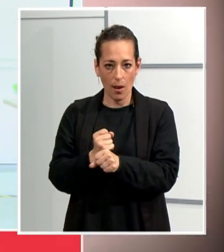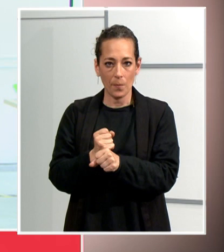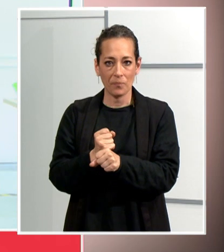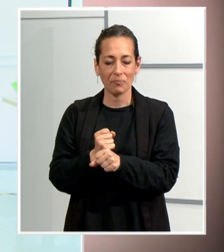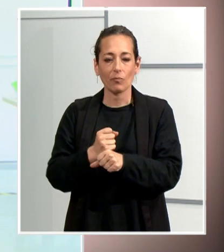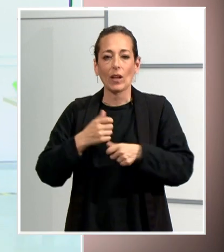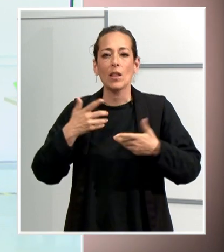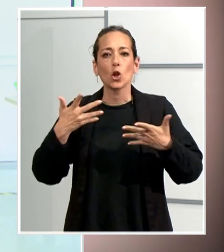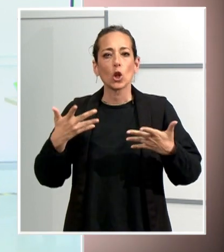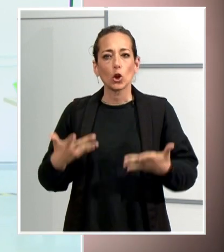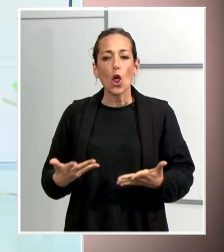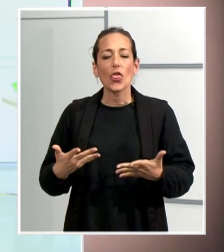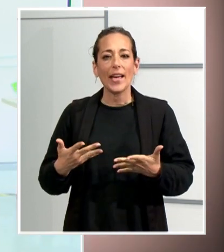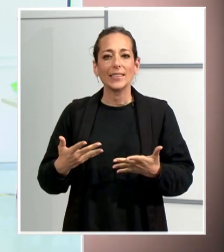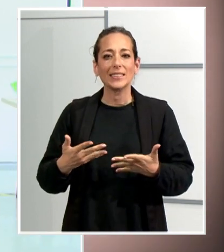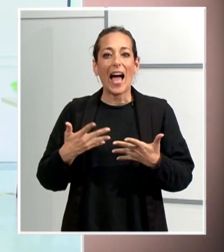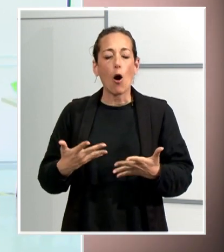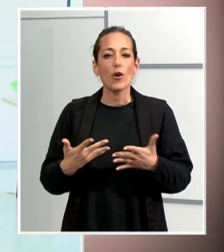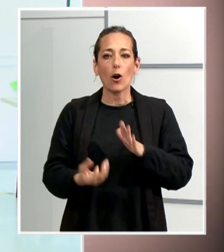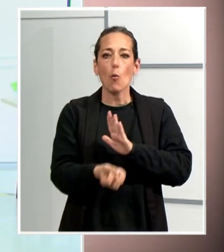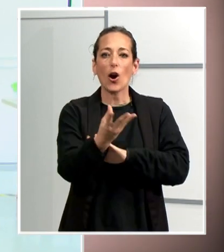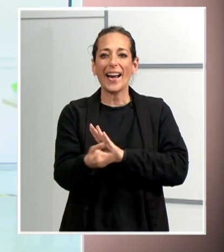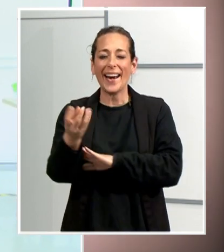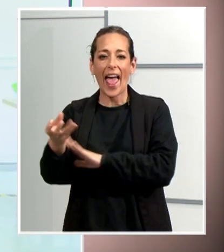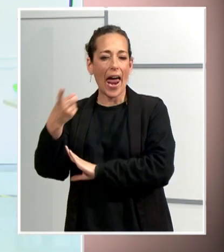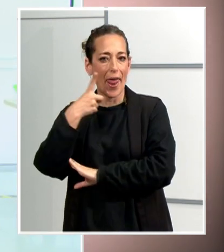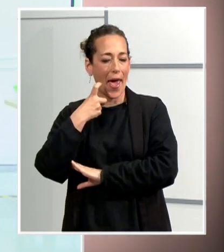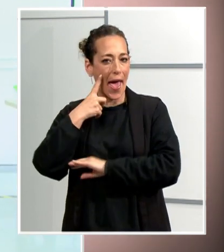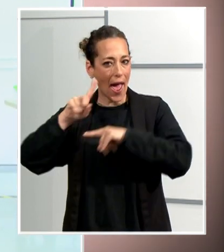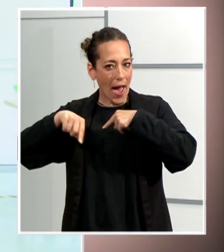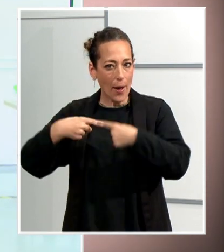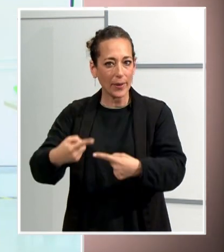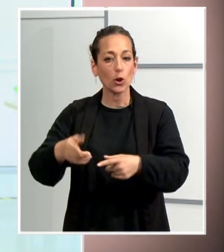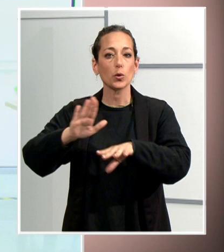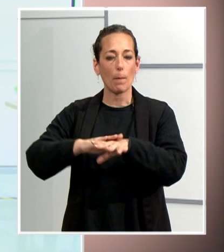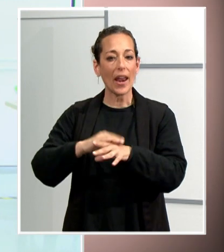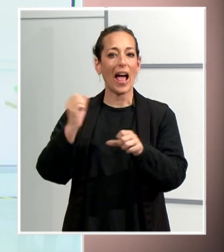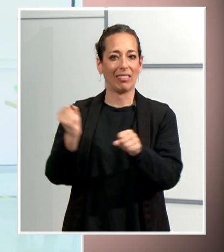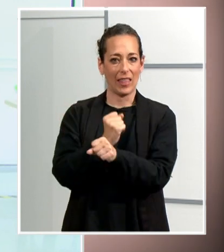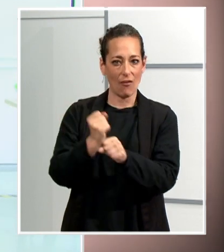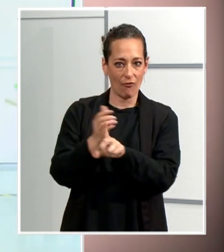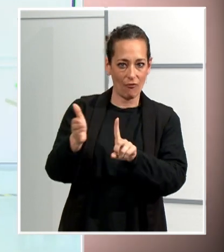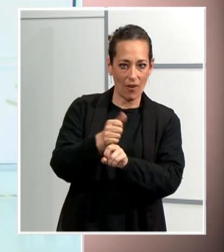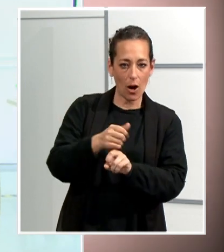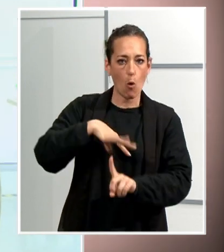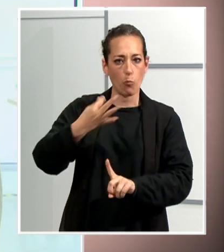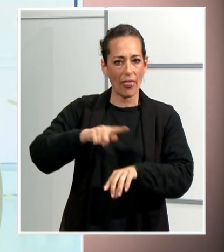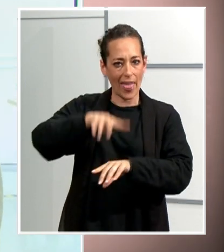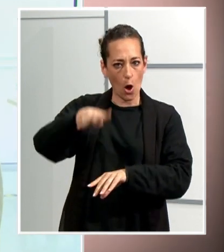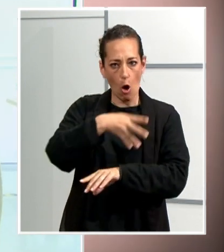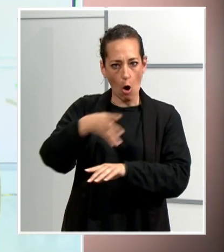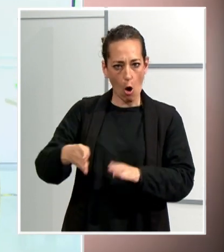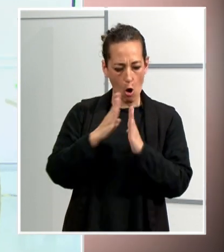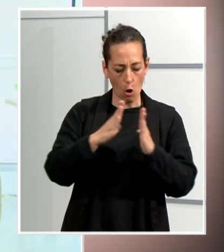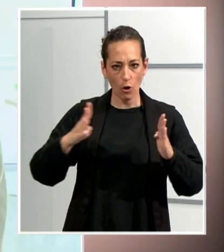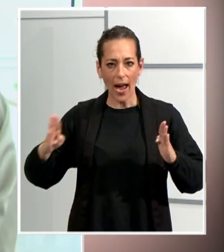creando hábitos para poder tener un trabajo donde podamos cumplir un horario, escoger,